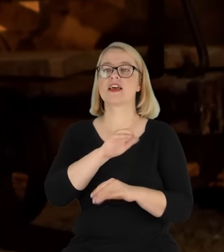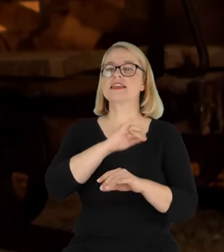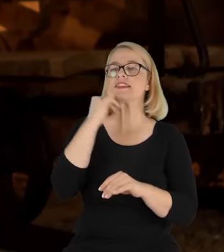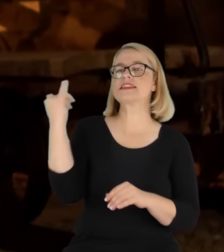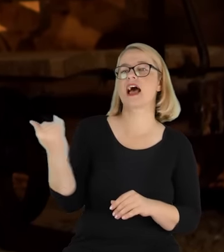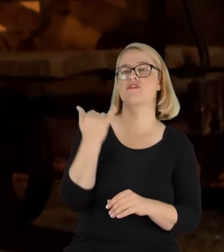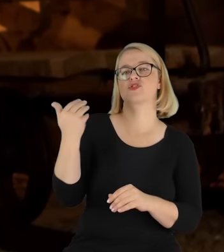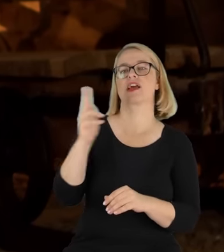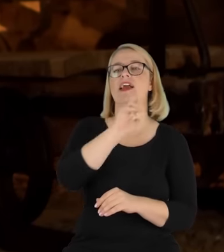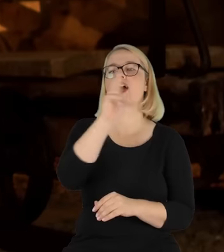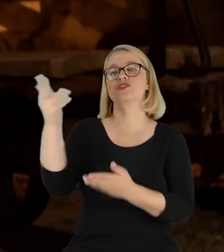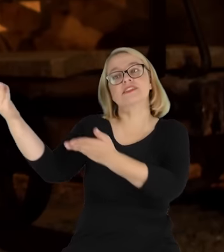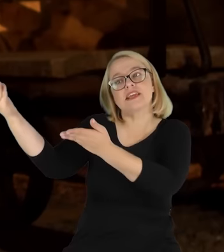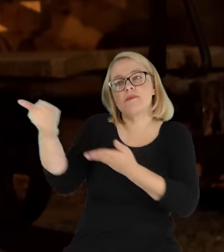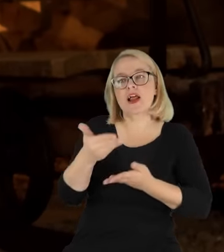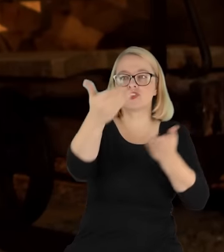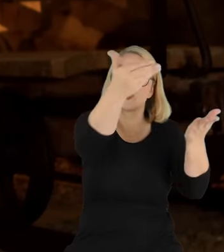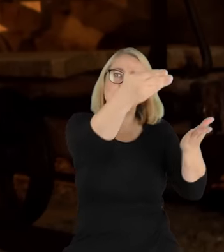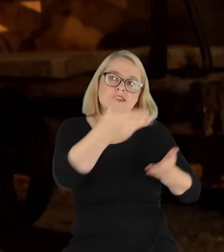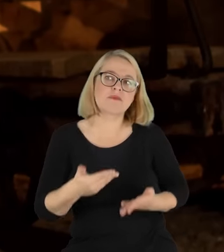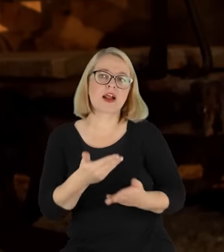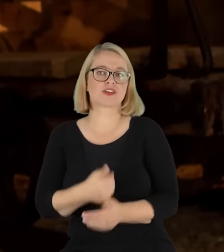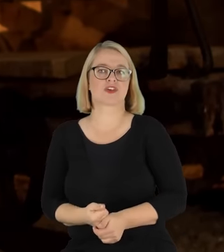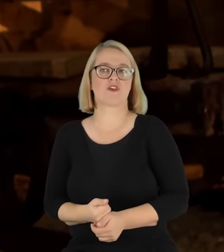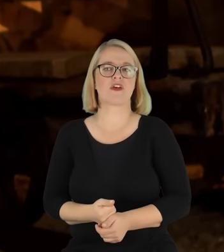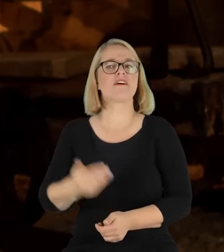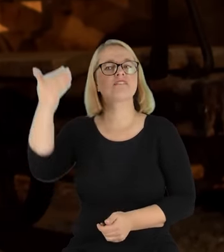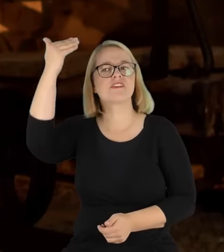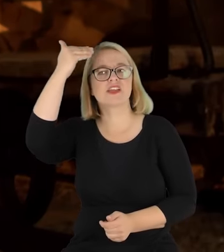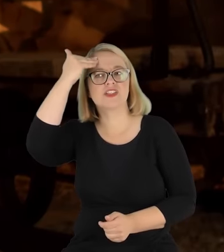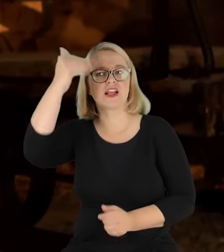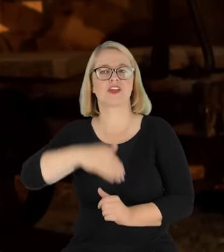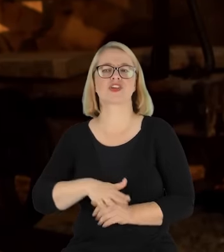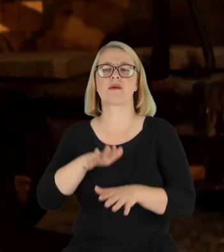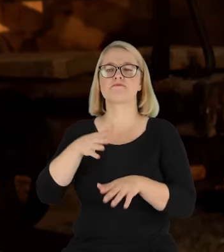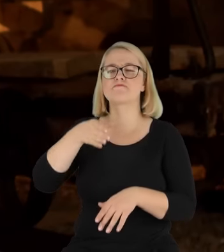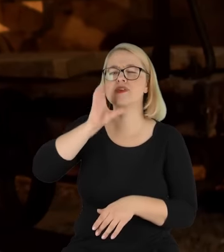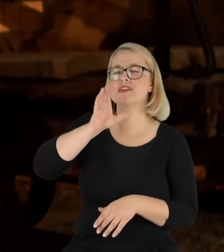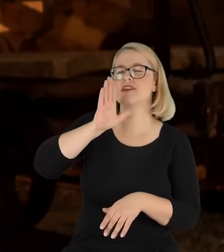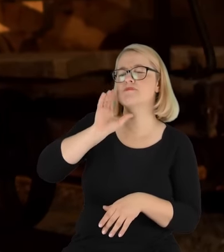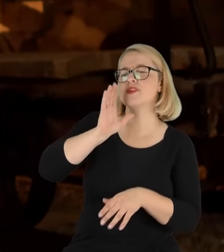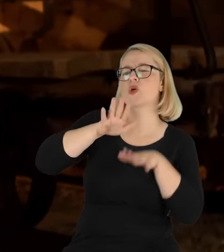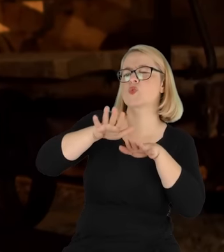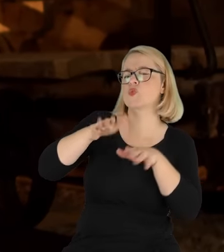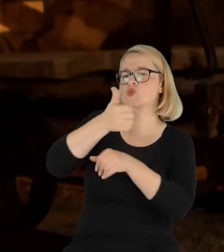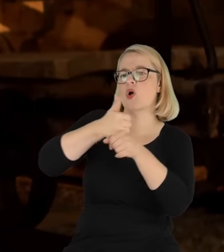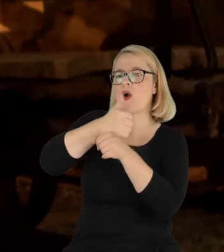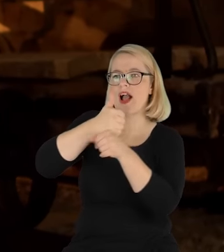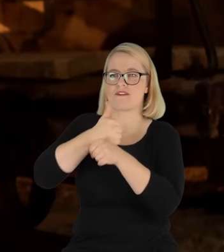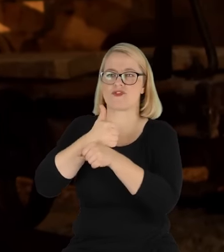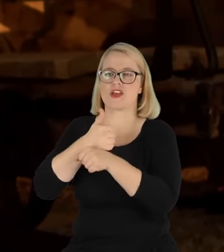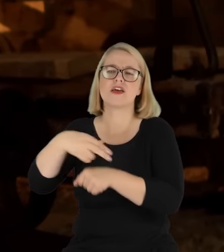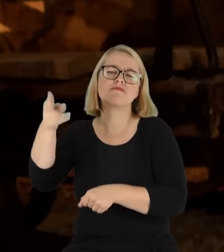wszędzie było pełno. Zapraszali go do pokoju. Wiedzieli, że wypija